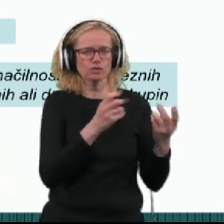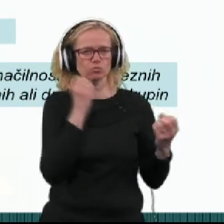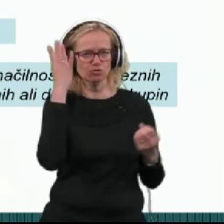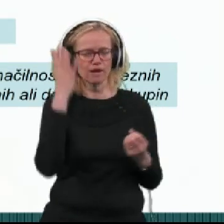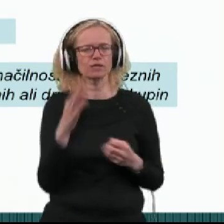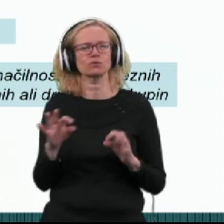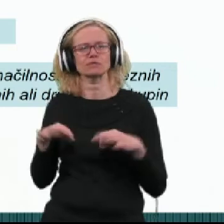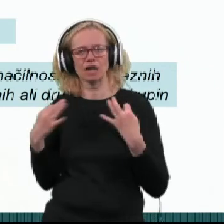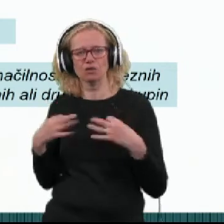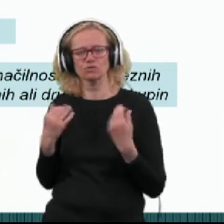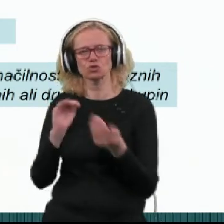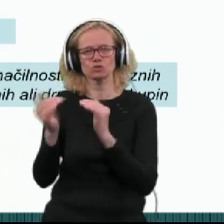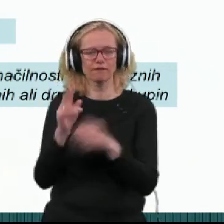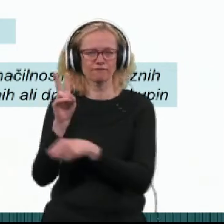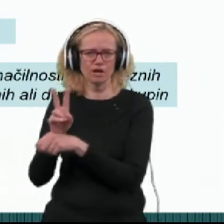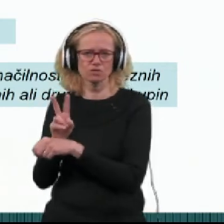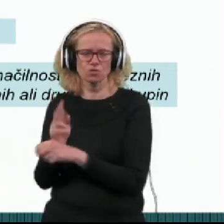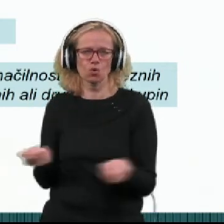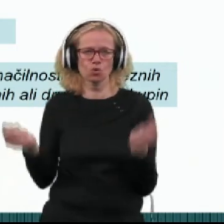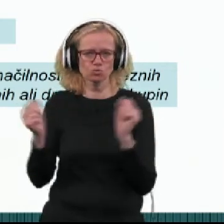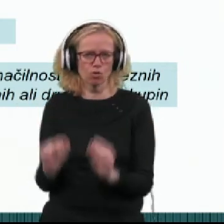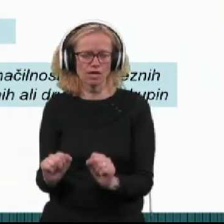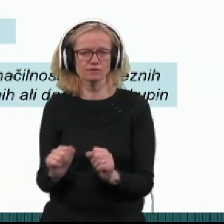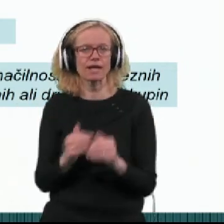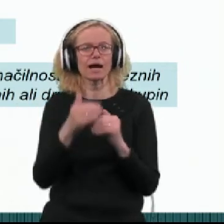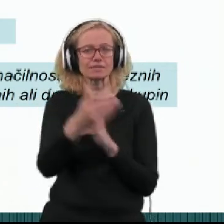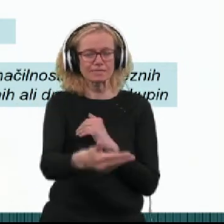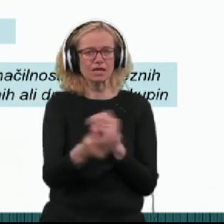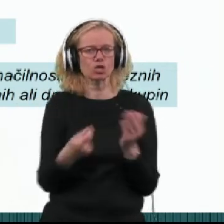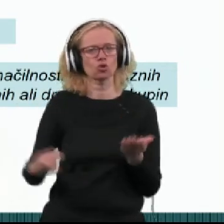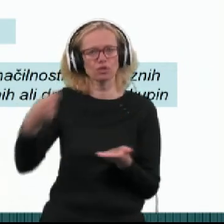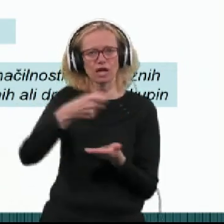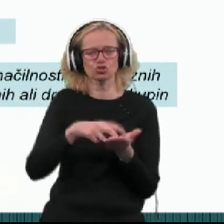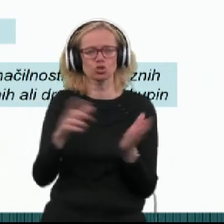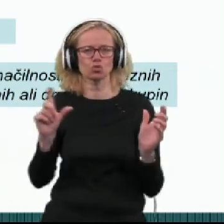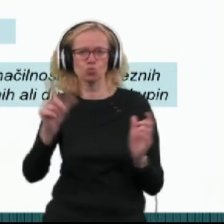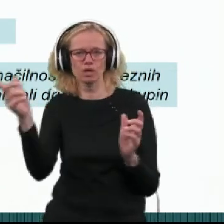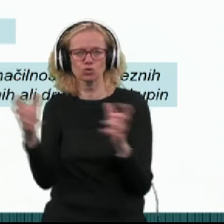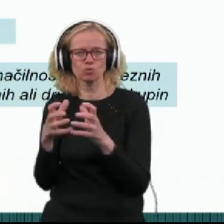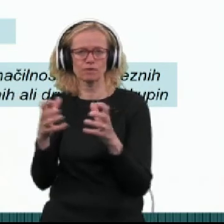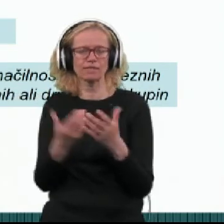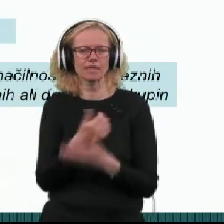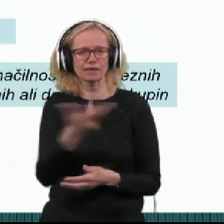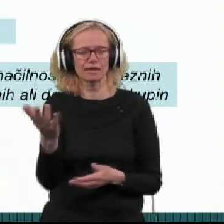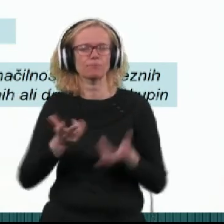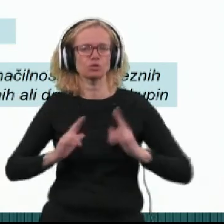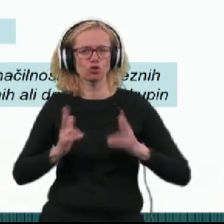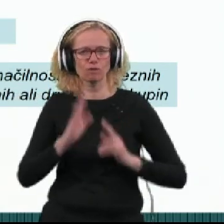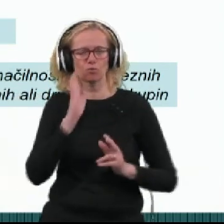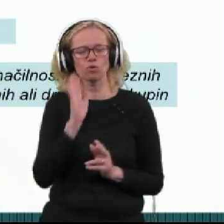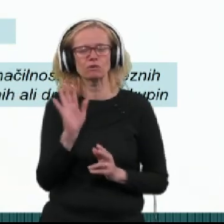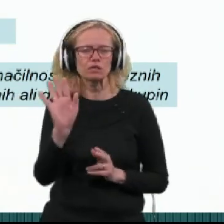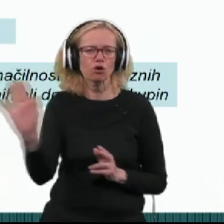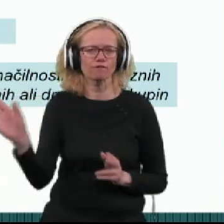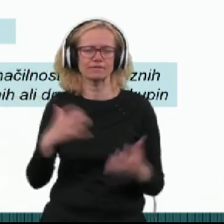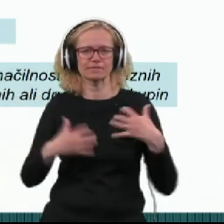zdravstvu, socialnem varstvu, gospodarstvu. Kasneje pa smo dodali še druge skupine, za katere smo pričakovali, da se njihove stiske